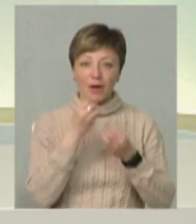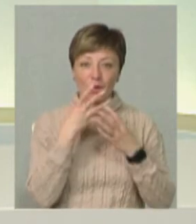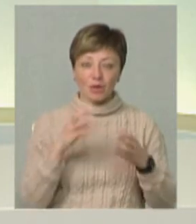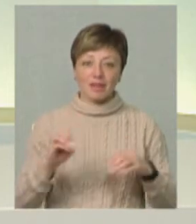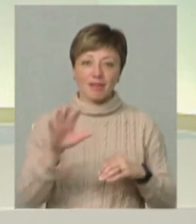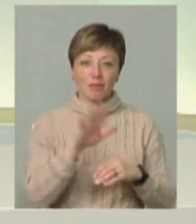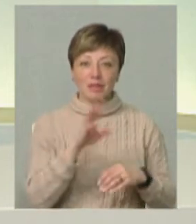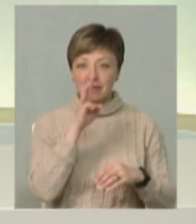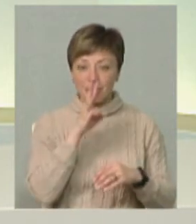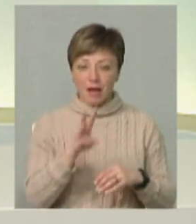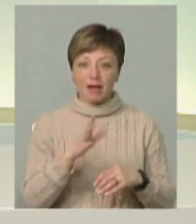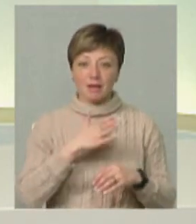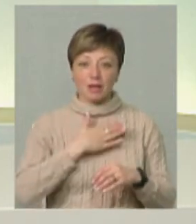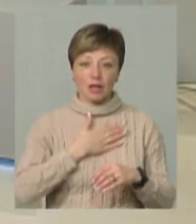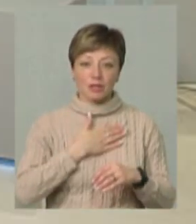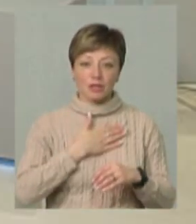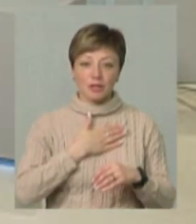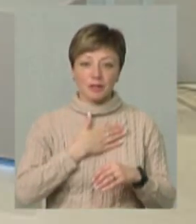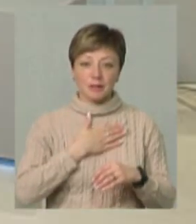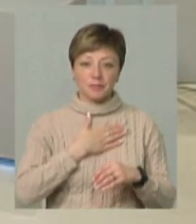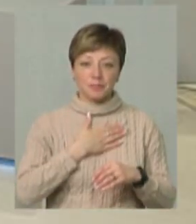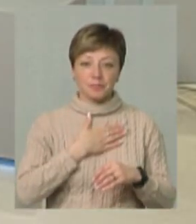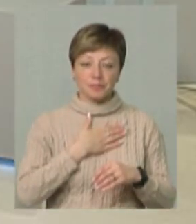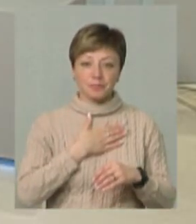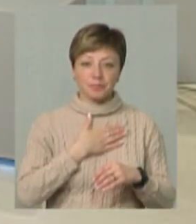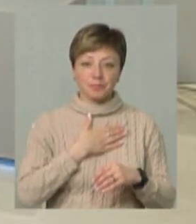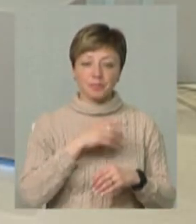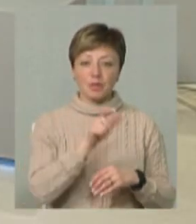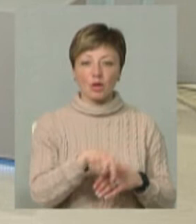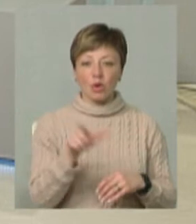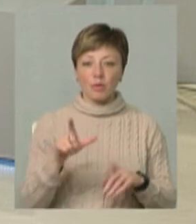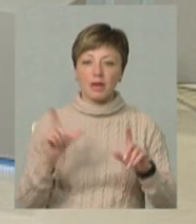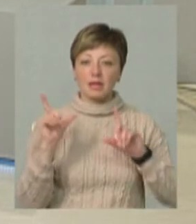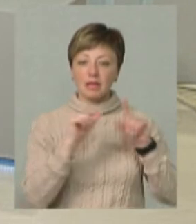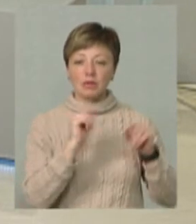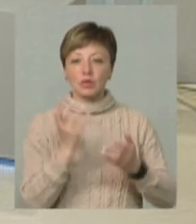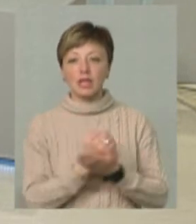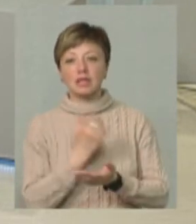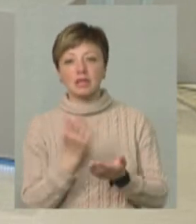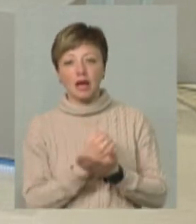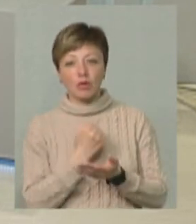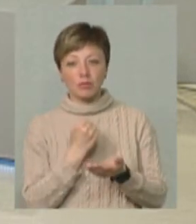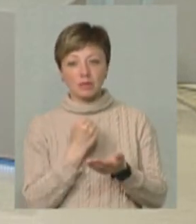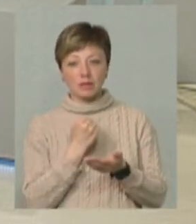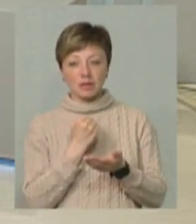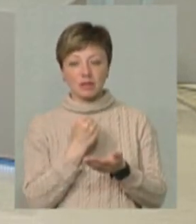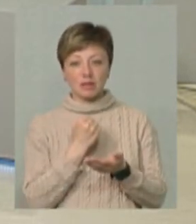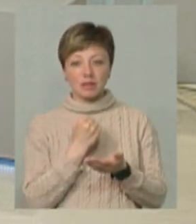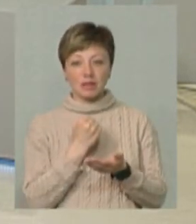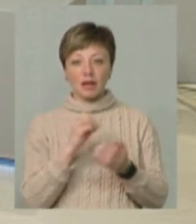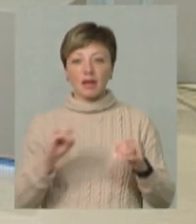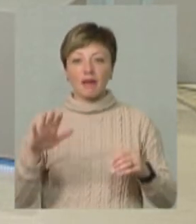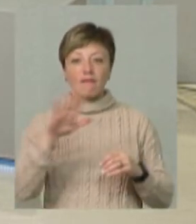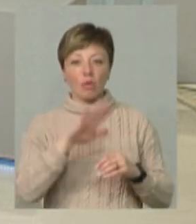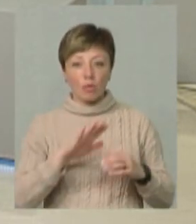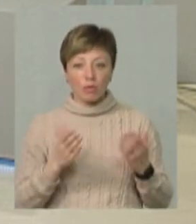європейські зарплати. Наші громадяни їдуть на заробітки в